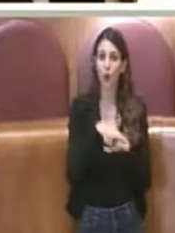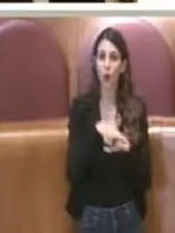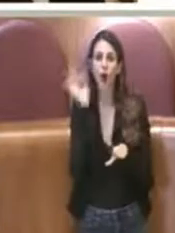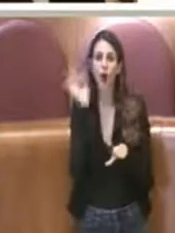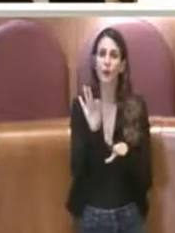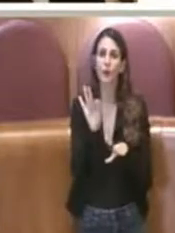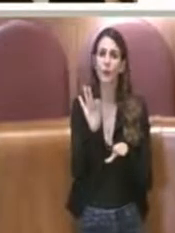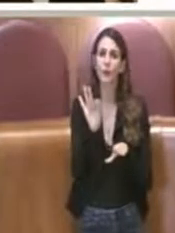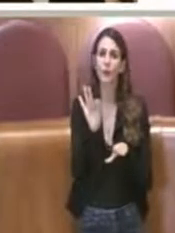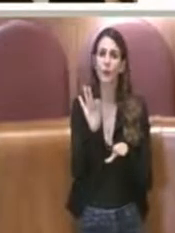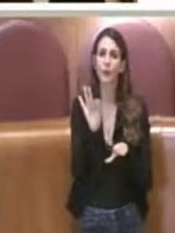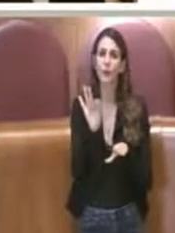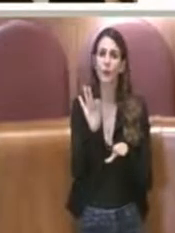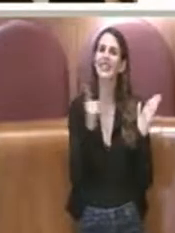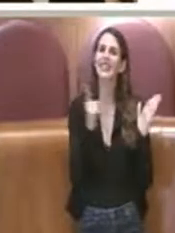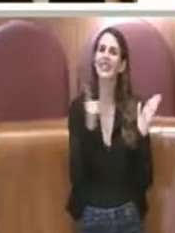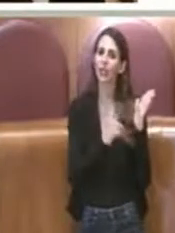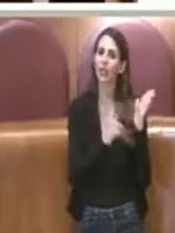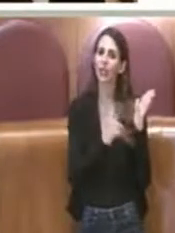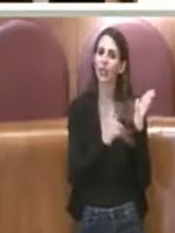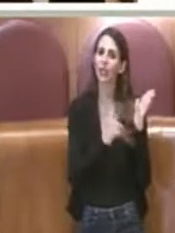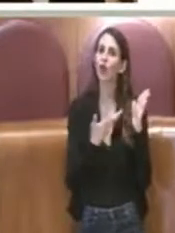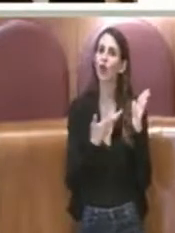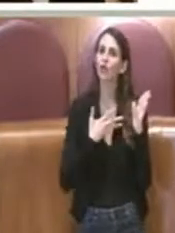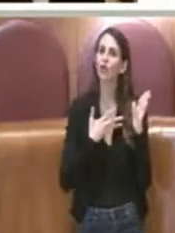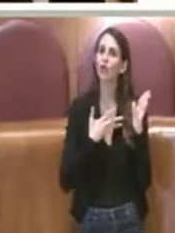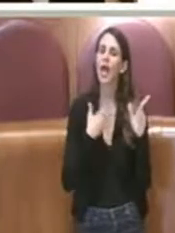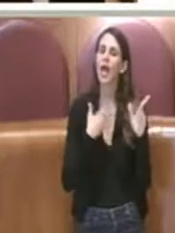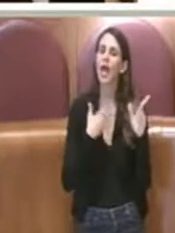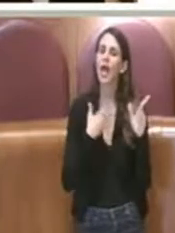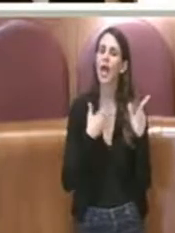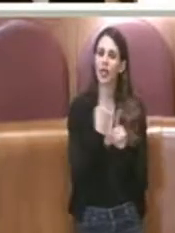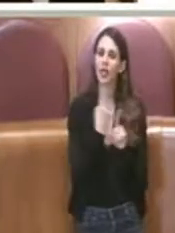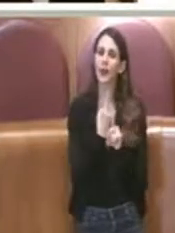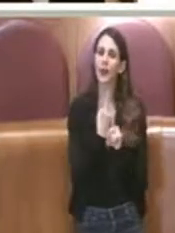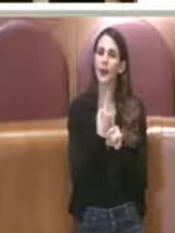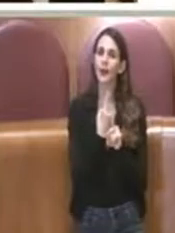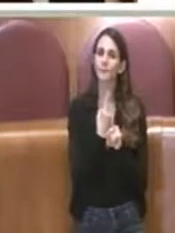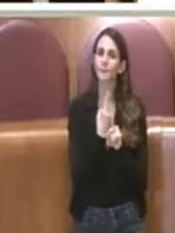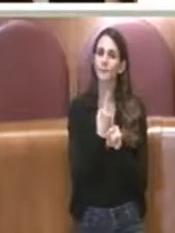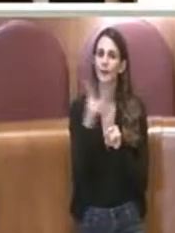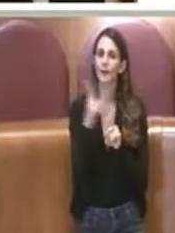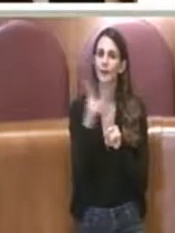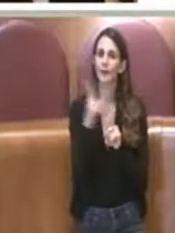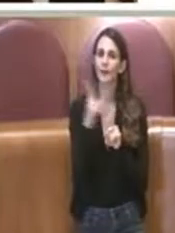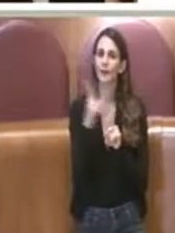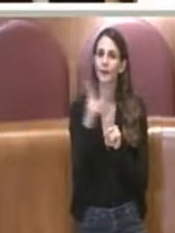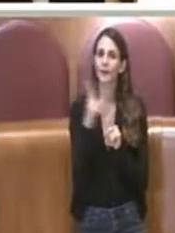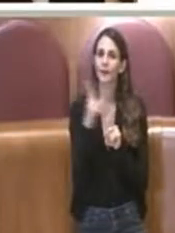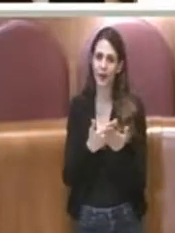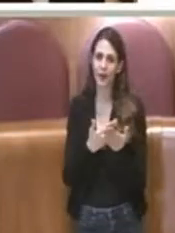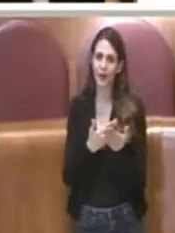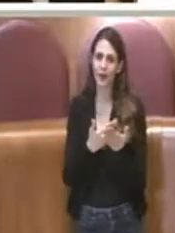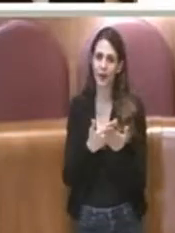chi ha un diritto riceva il giusto riconoscimento. Per cui